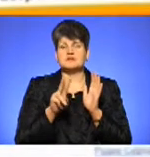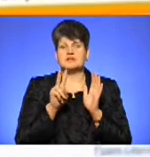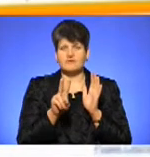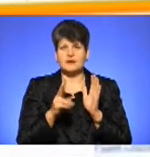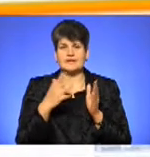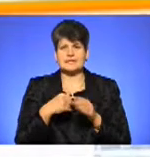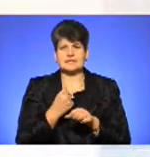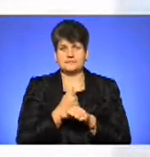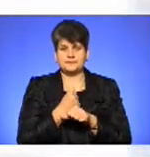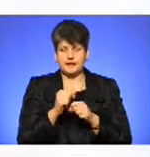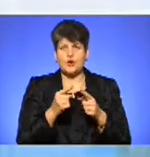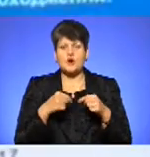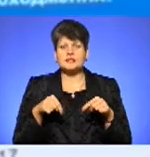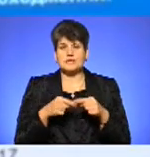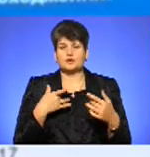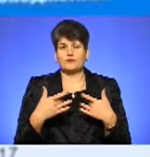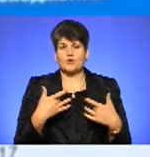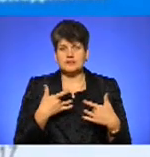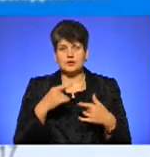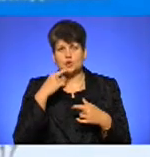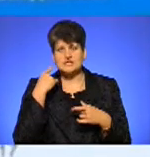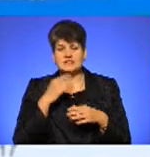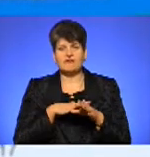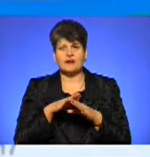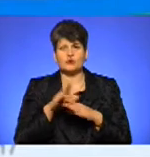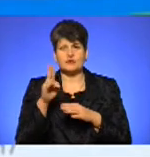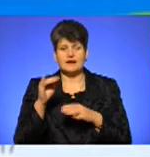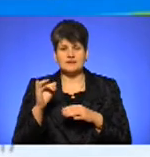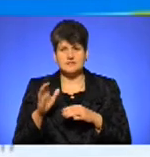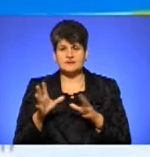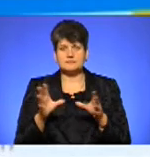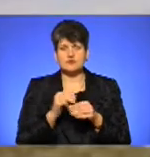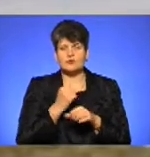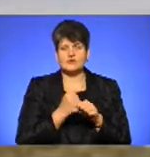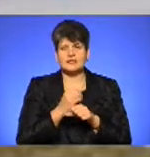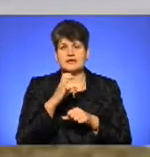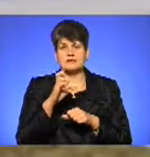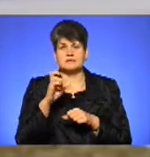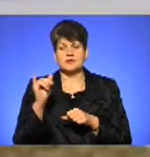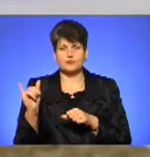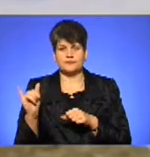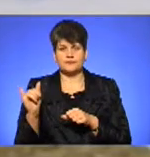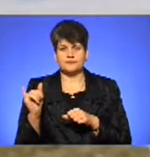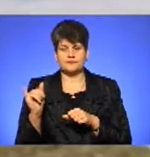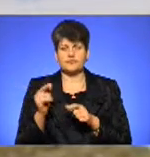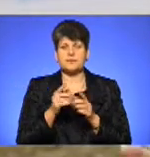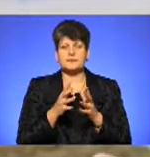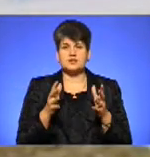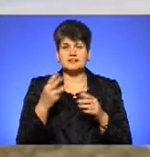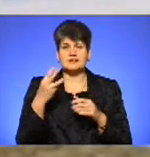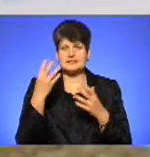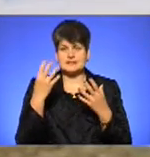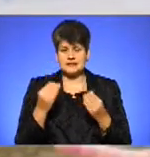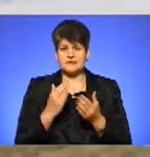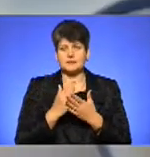який зобов'язує організаторів концертів російських виконавців співпрацювати з СБУ. Ще ніж за 30 днів перед тим, як має